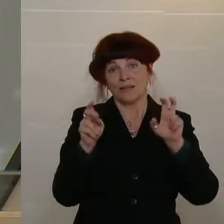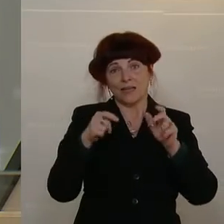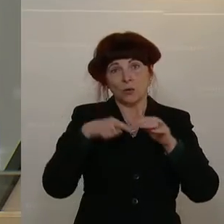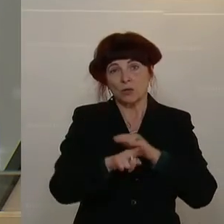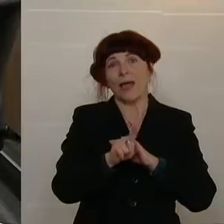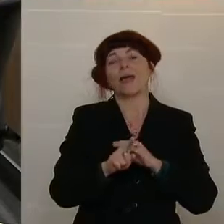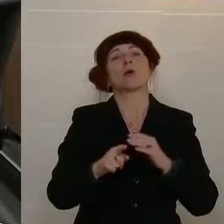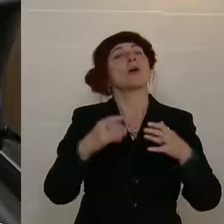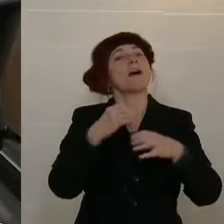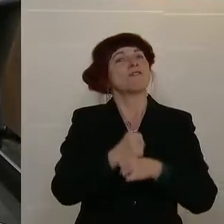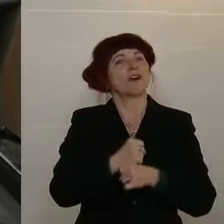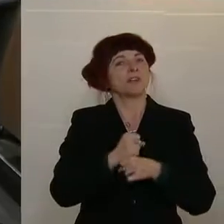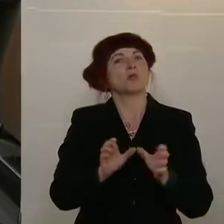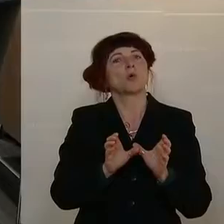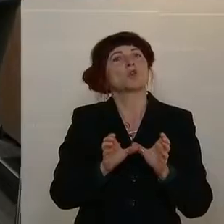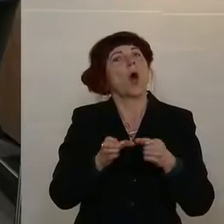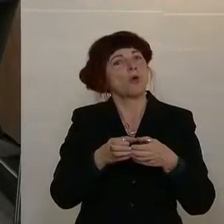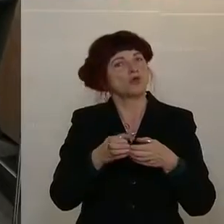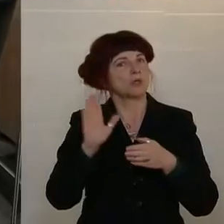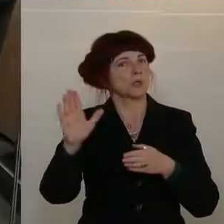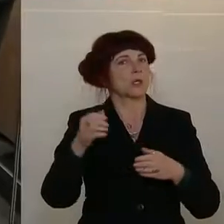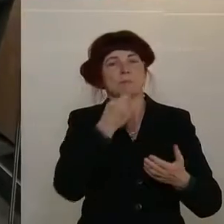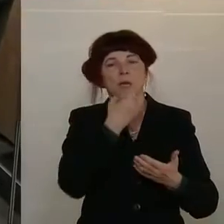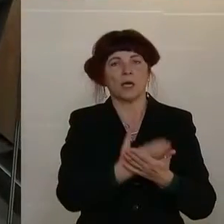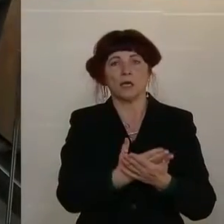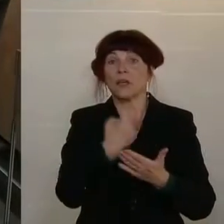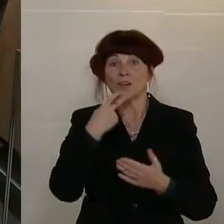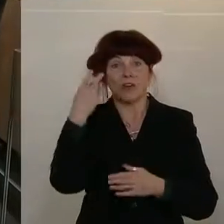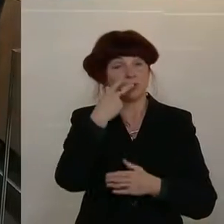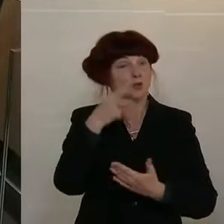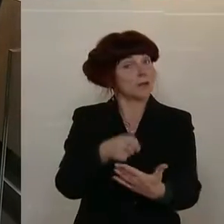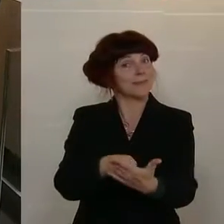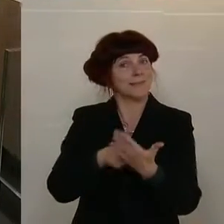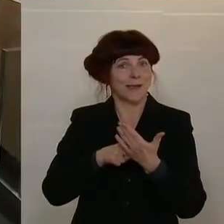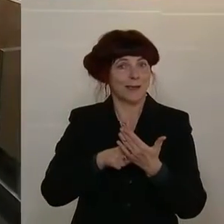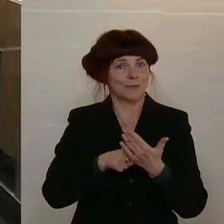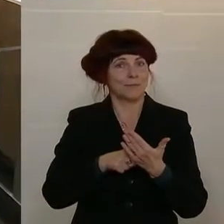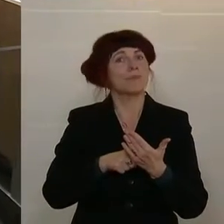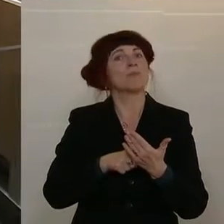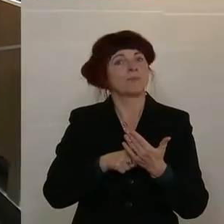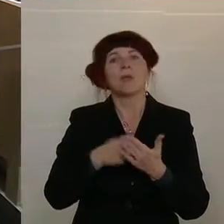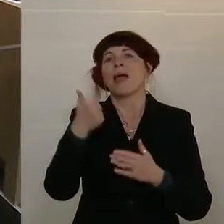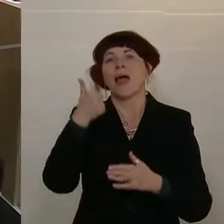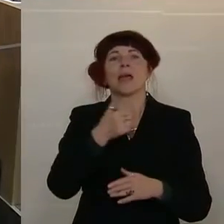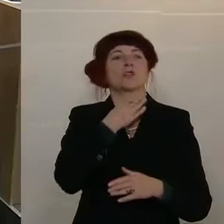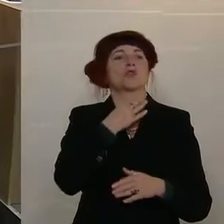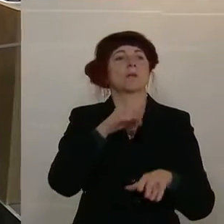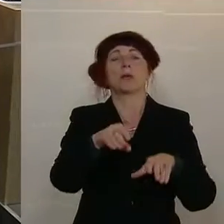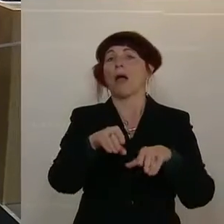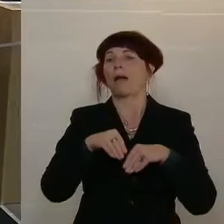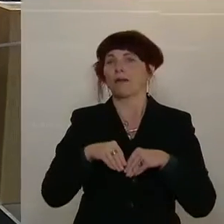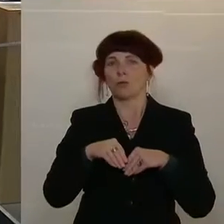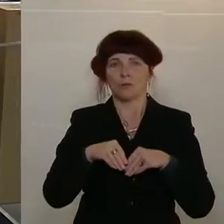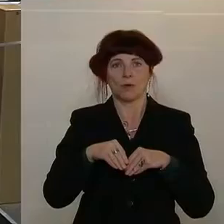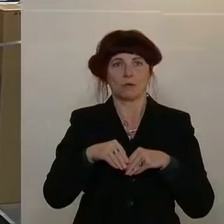Fassung des Ausschussberichts. Wer stimmt dem zu? Bitte ich um ein Zeichen. Das ist einstimmig. So,